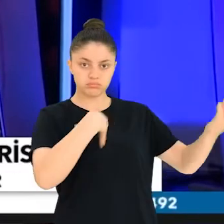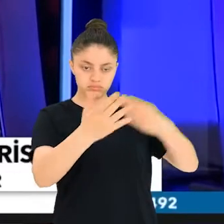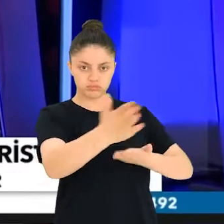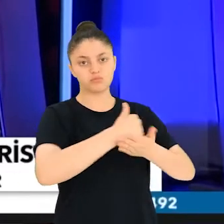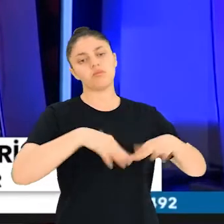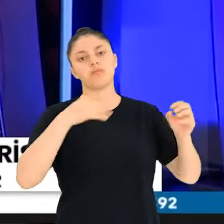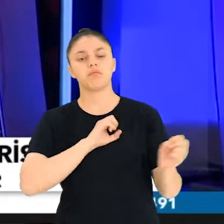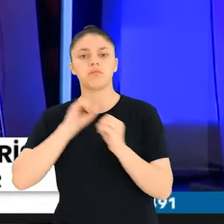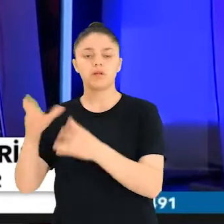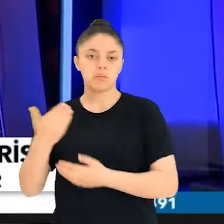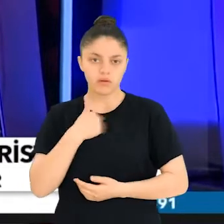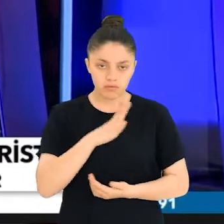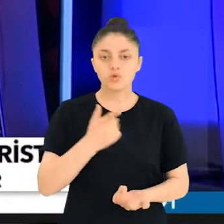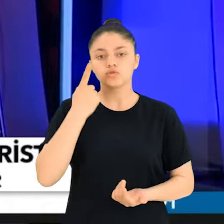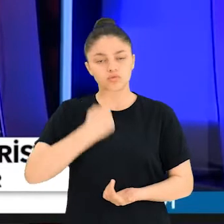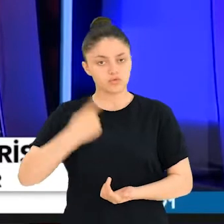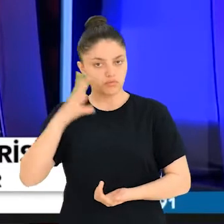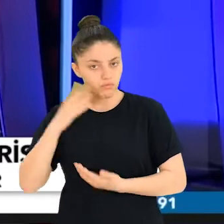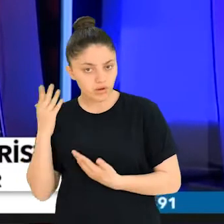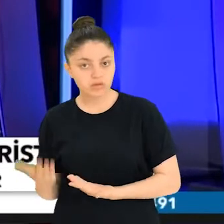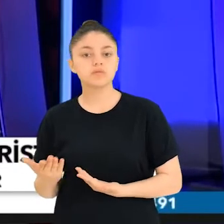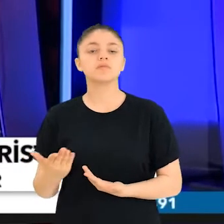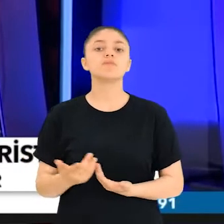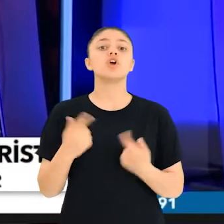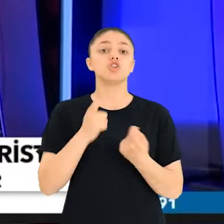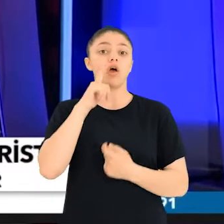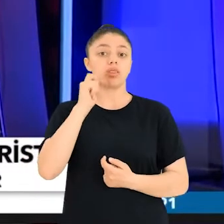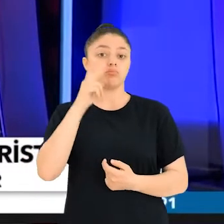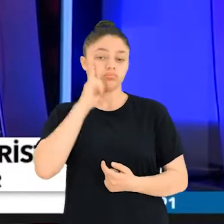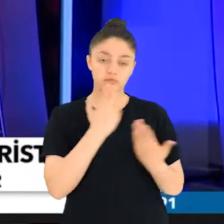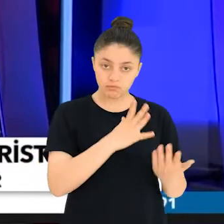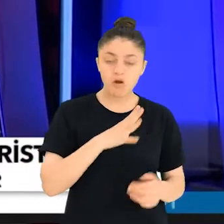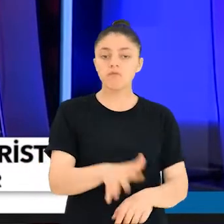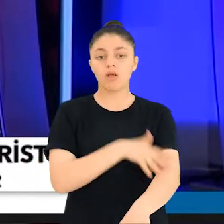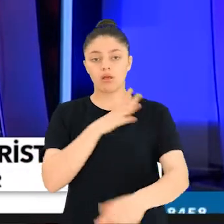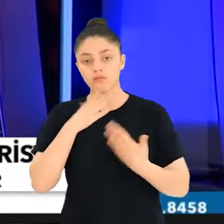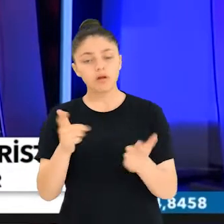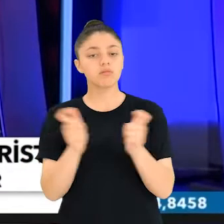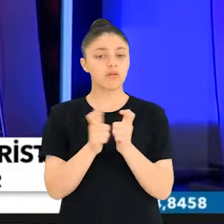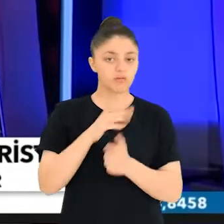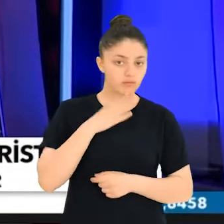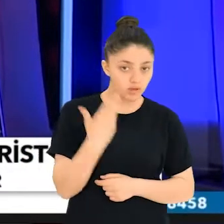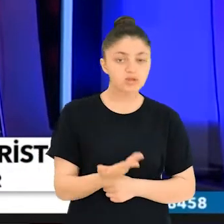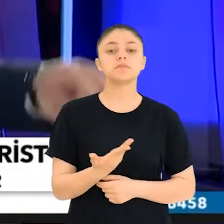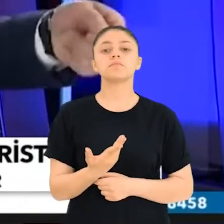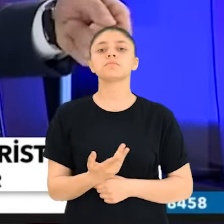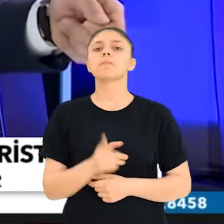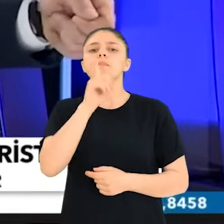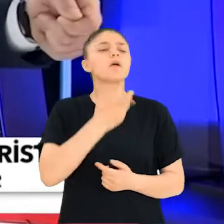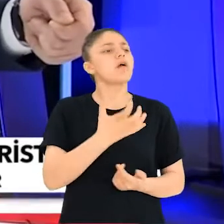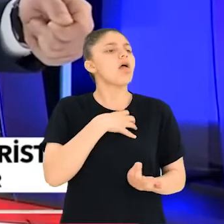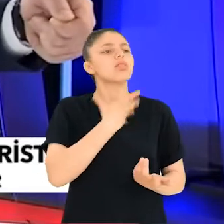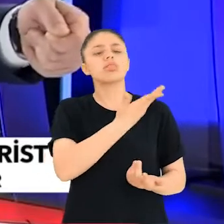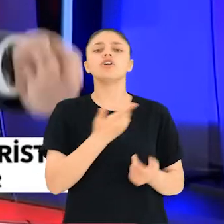ülkenin bağış. ona gelecek. Benim de var. Sayın Cumhurbaşkanımızın da var. Ondan sonra iş insanların da var. Valiliklerin de var. Derneklerin de var. Bir